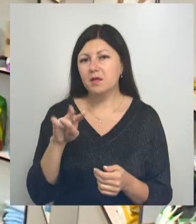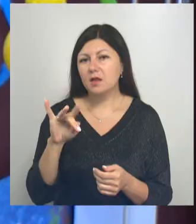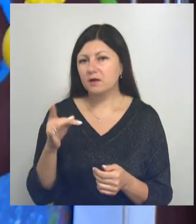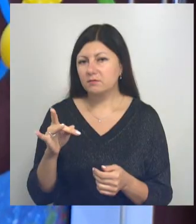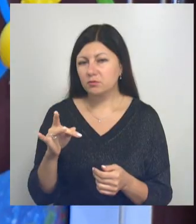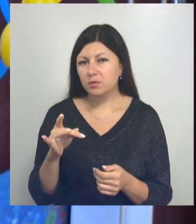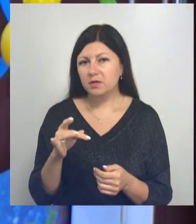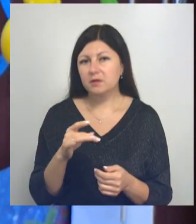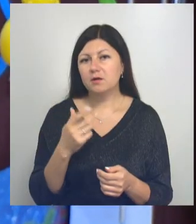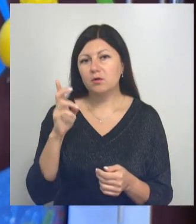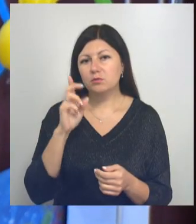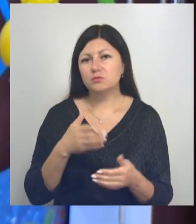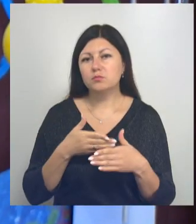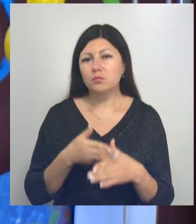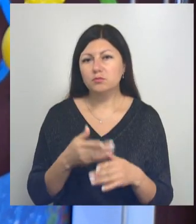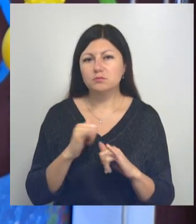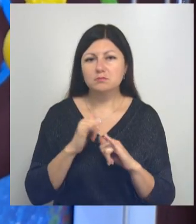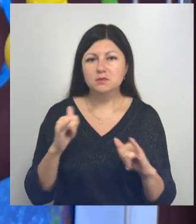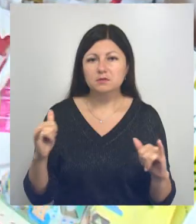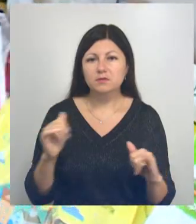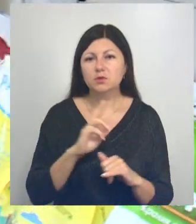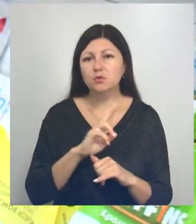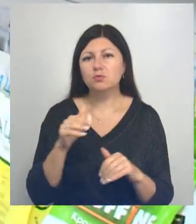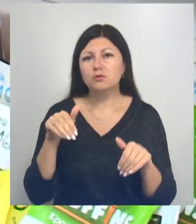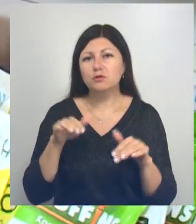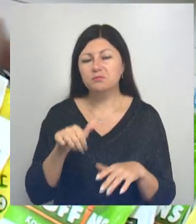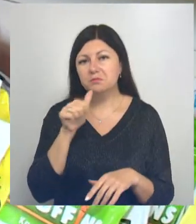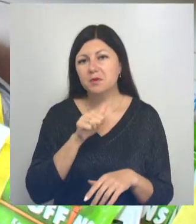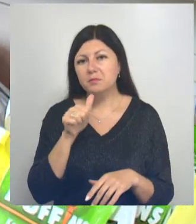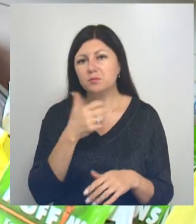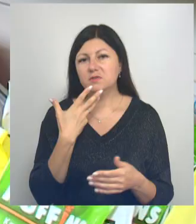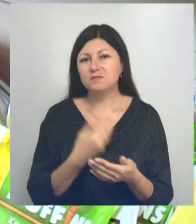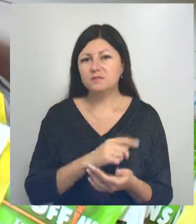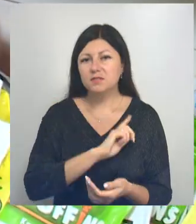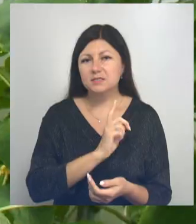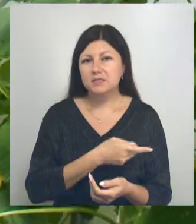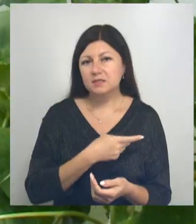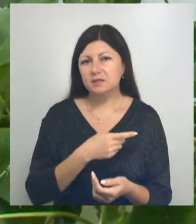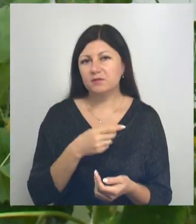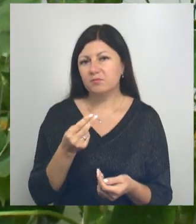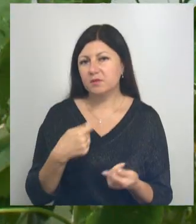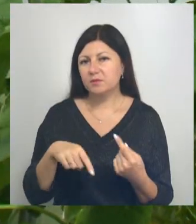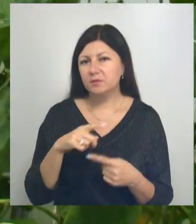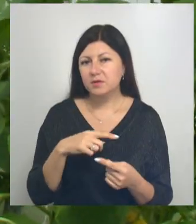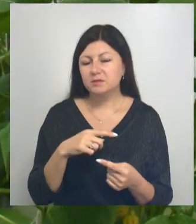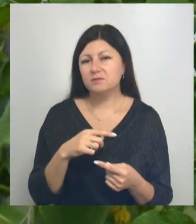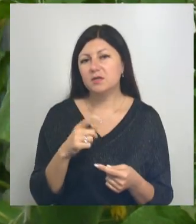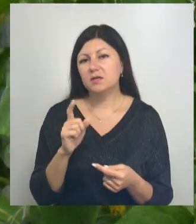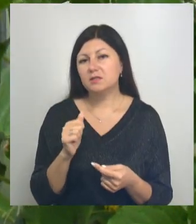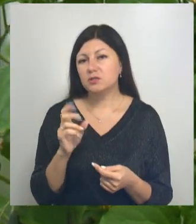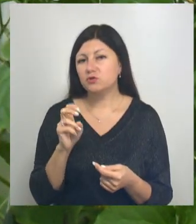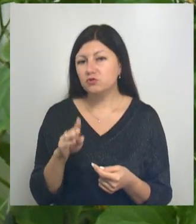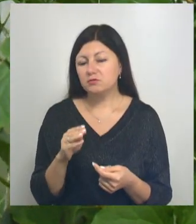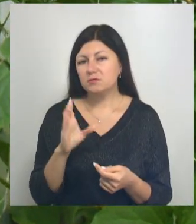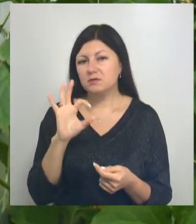Весомая госпомощь дала возможность развиваться и тем, кто только решил попробовать свои силы в предпринимательстве за счет социальных контрактов.